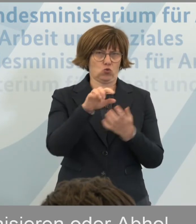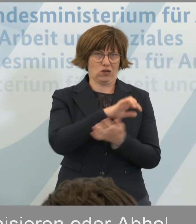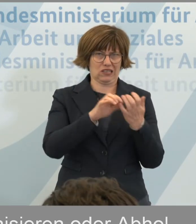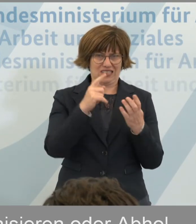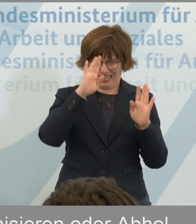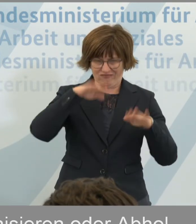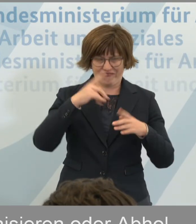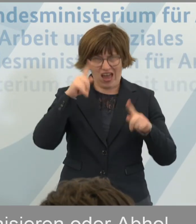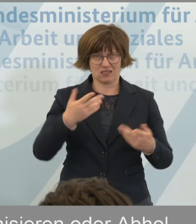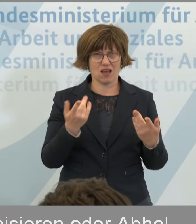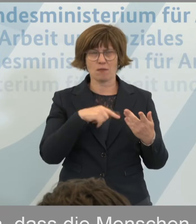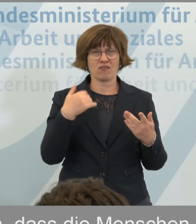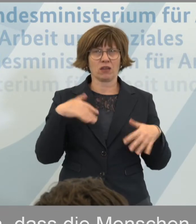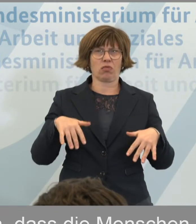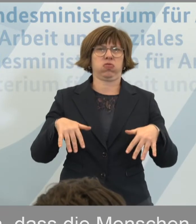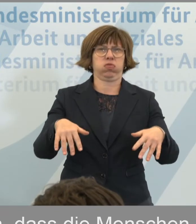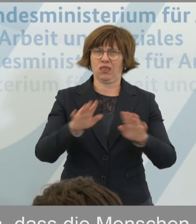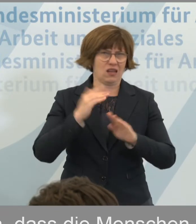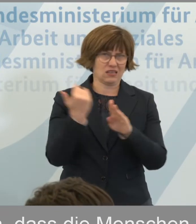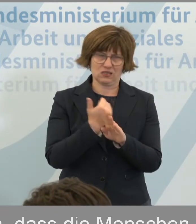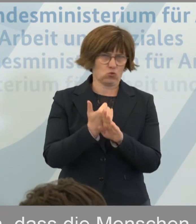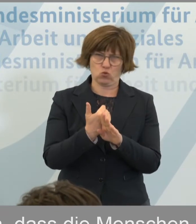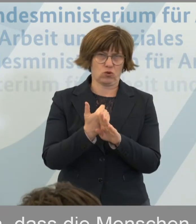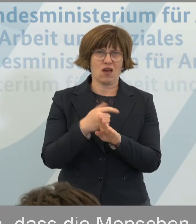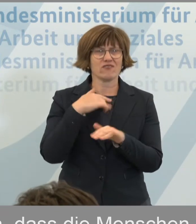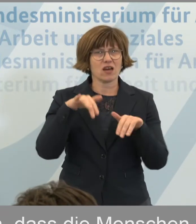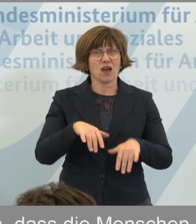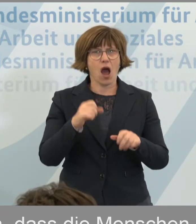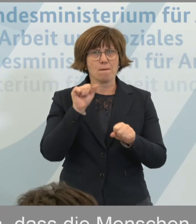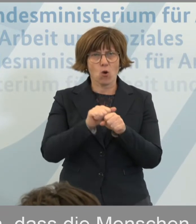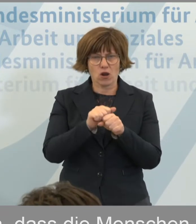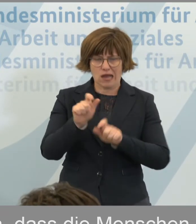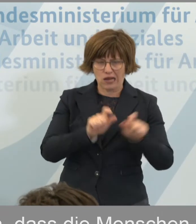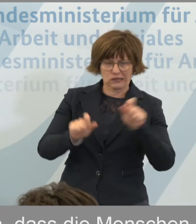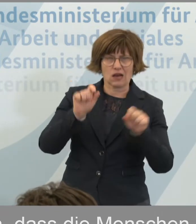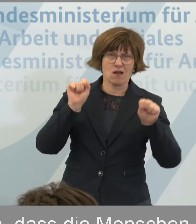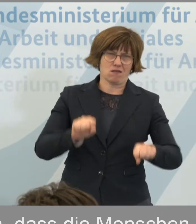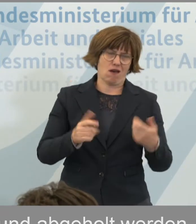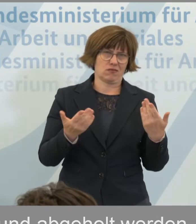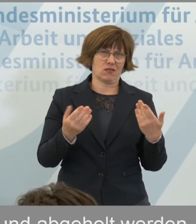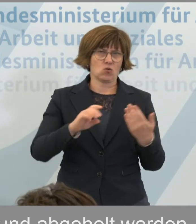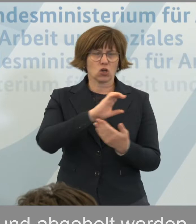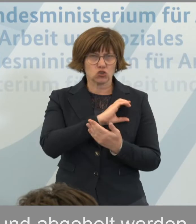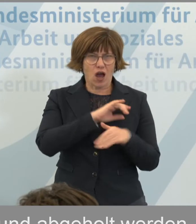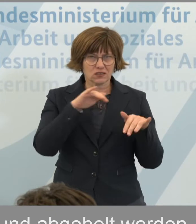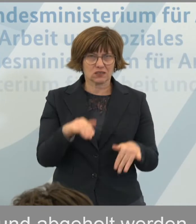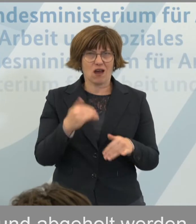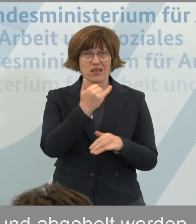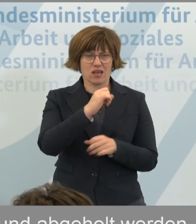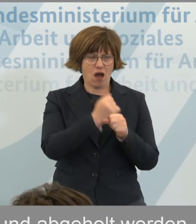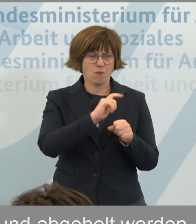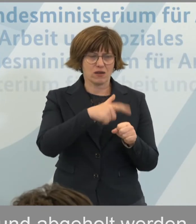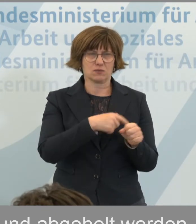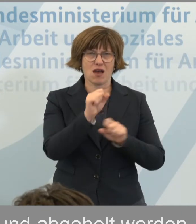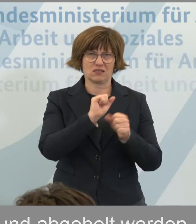aber wir sind ihr nicht wehrlos ausgeliefert. Wir haben die Möglichkeiten und die Chancen, um jeden Arbeitsplatz zu